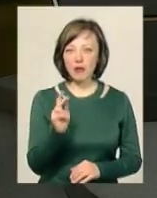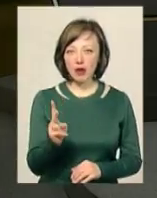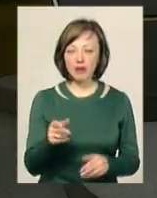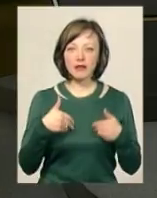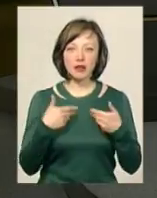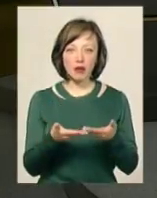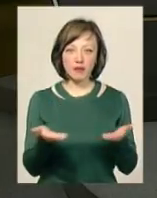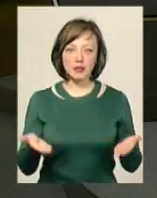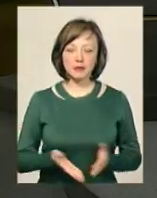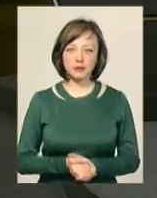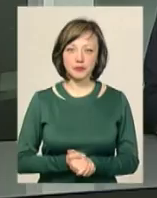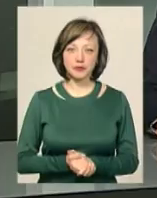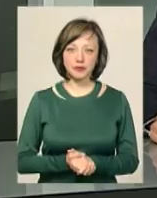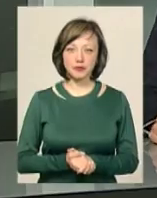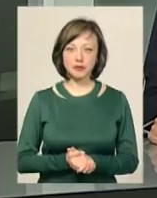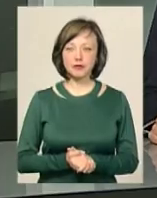Рибак. Ми вітаємо вас.